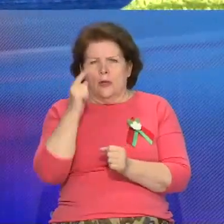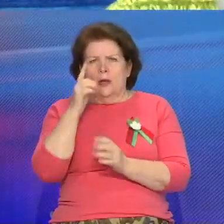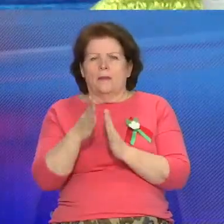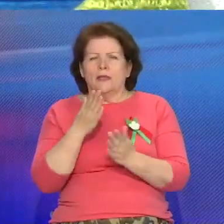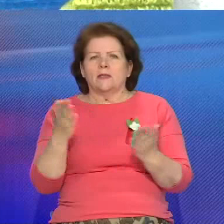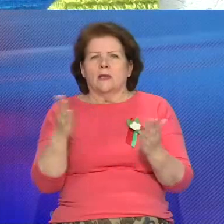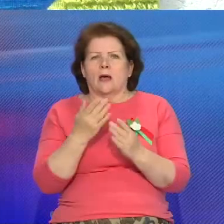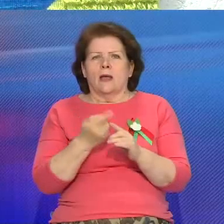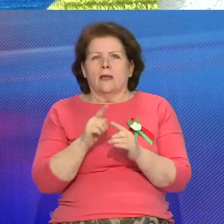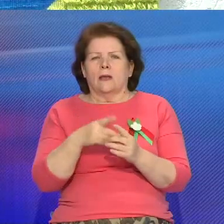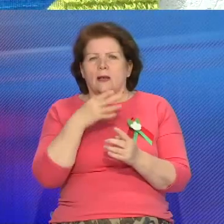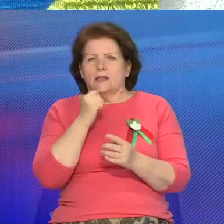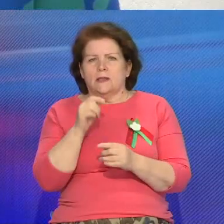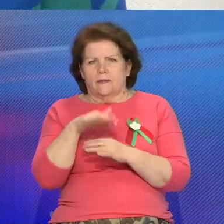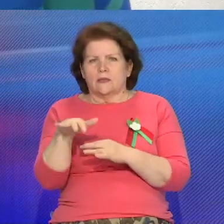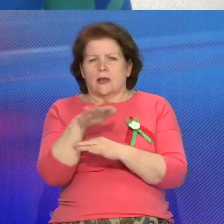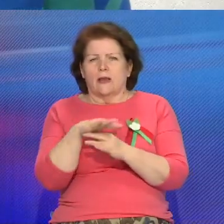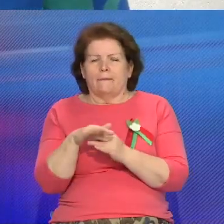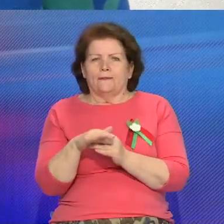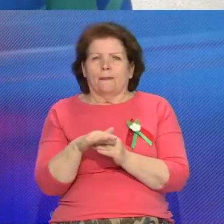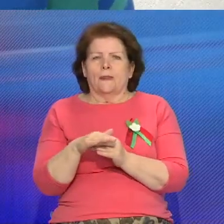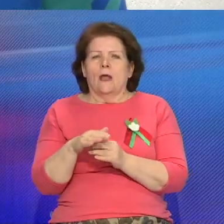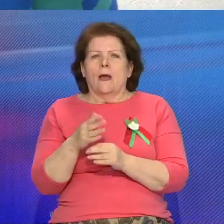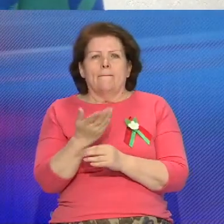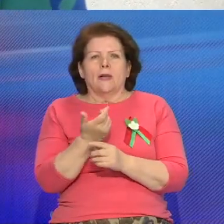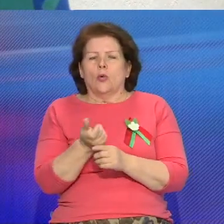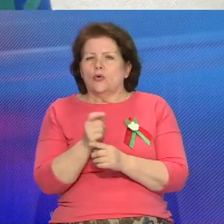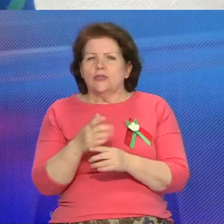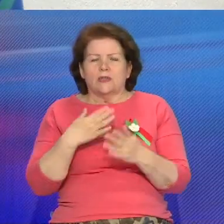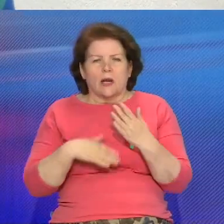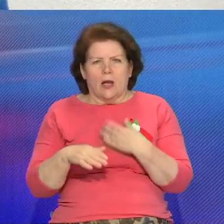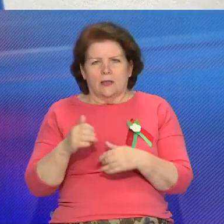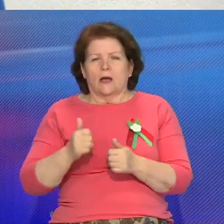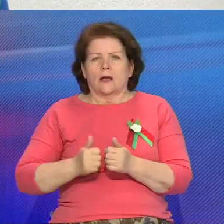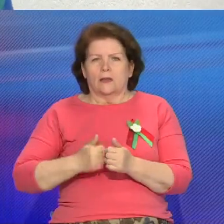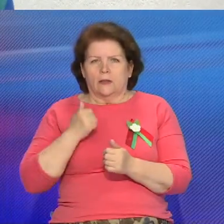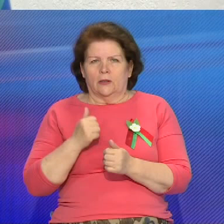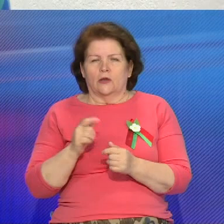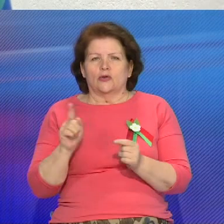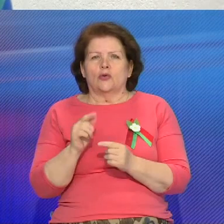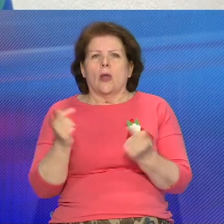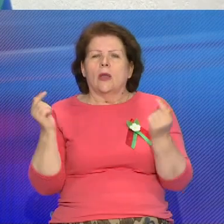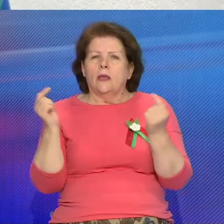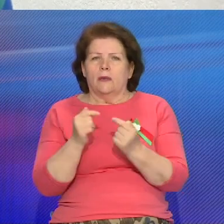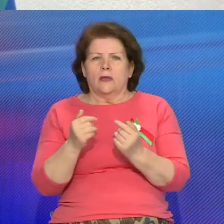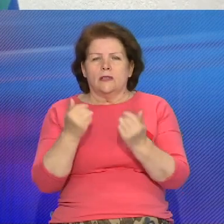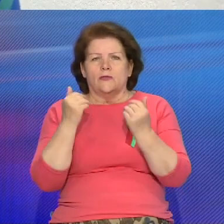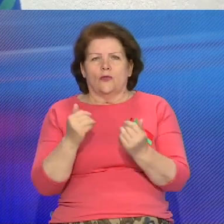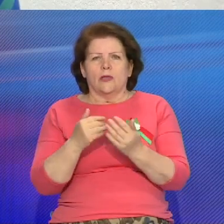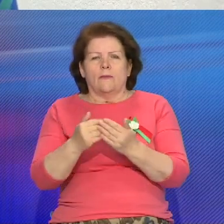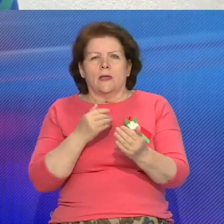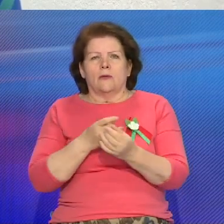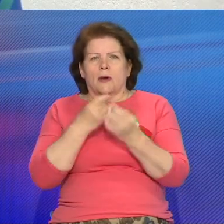і багатая на славутості. Мы очень горды, мы очень рады, что именно сегодня, в канун праздника, 3